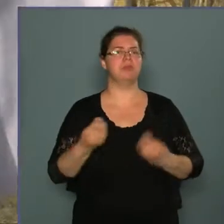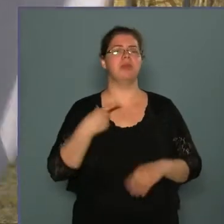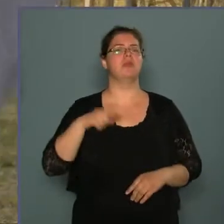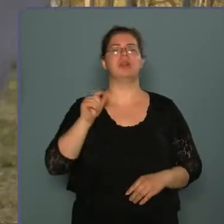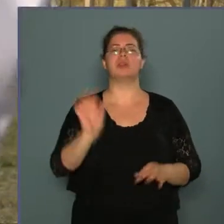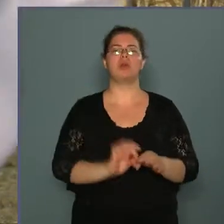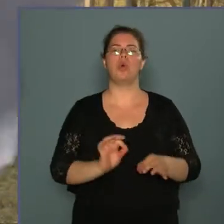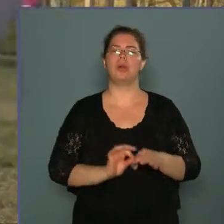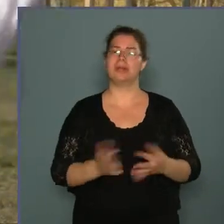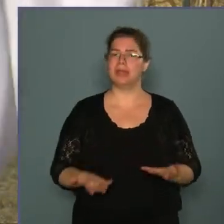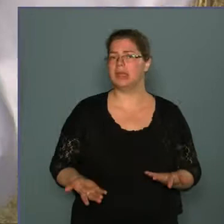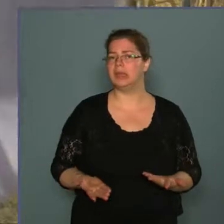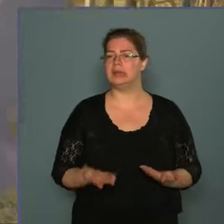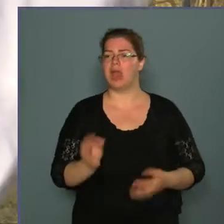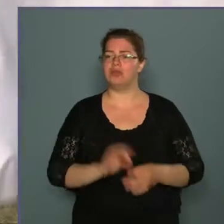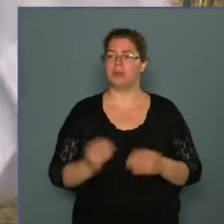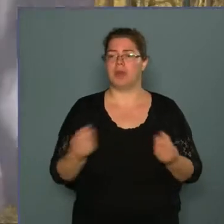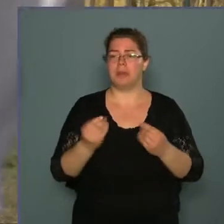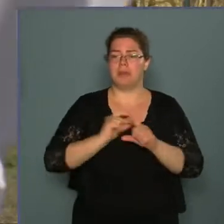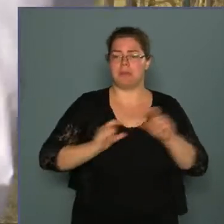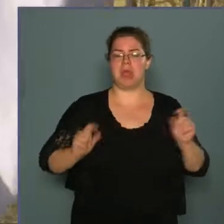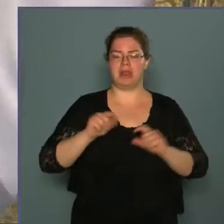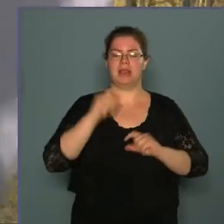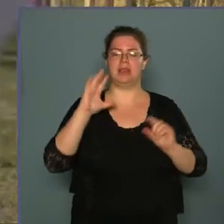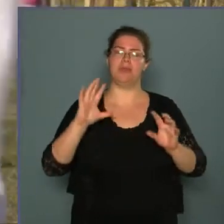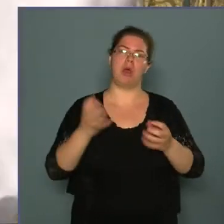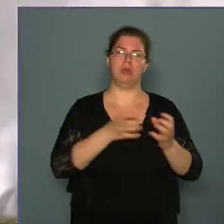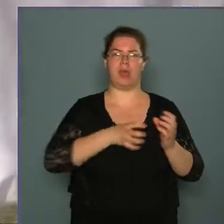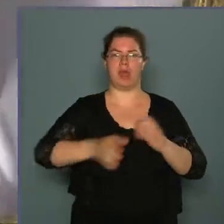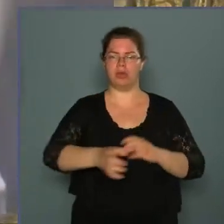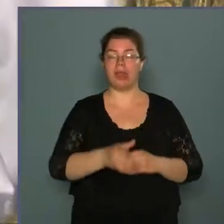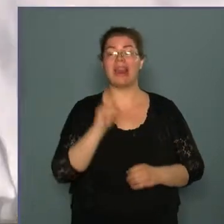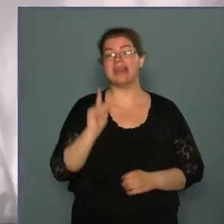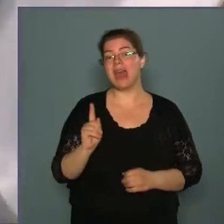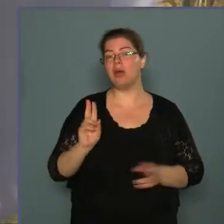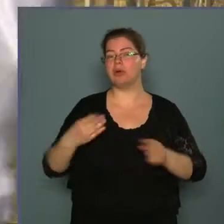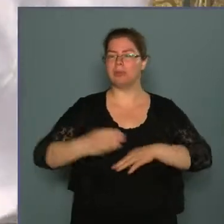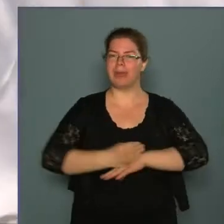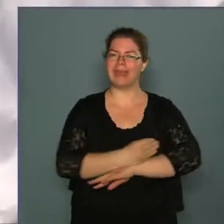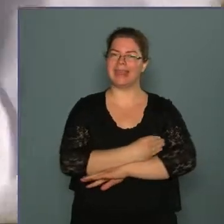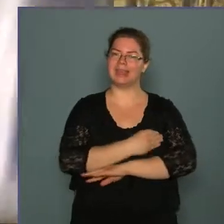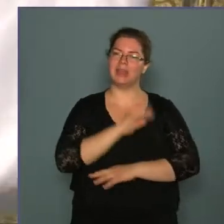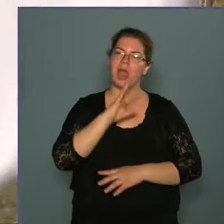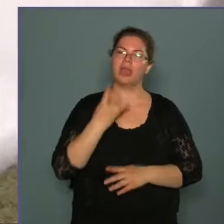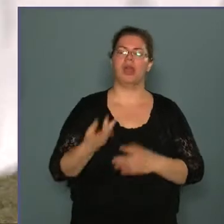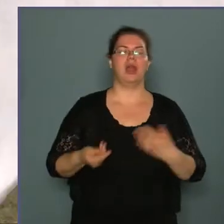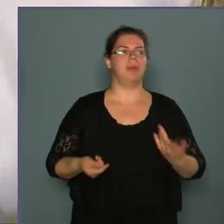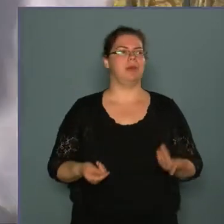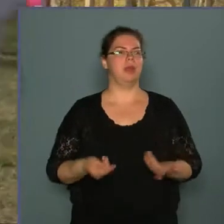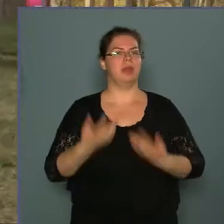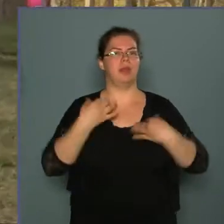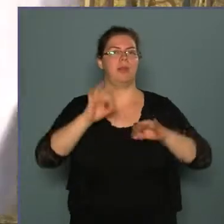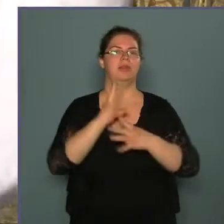a konkrét esemény, amely miatt ez az alkotás ide került, de hogy megélzik a szellemét, a szabadság